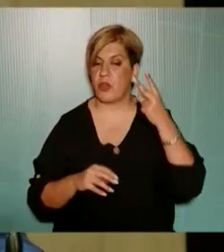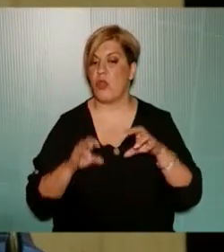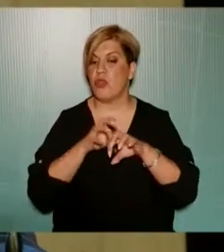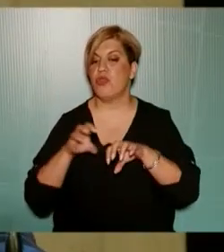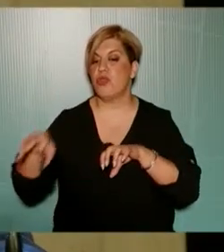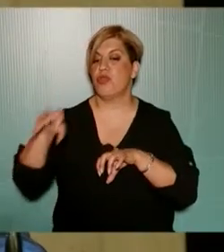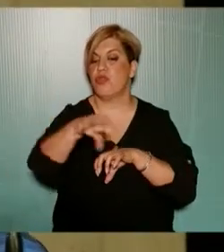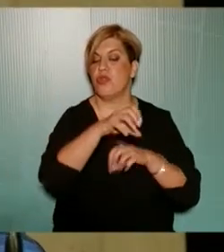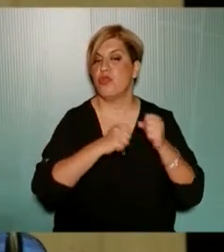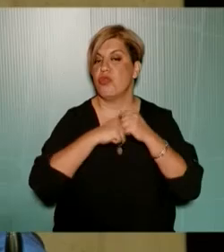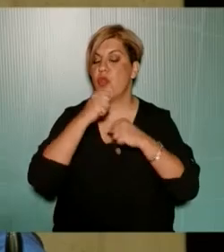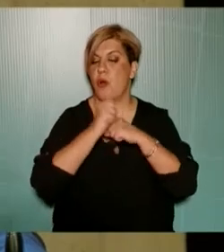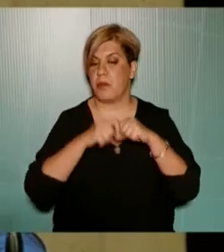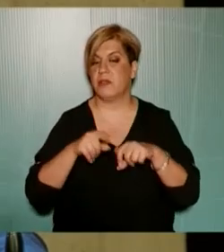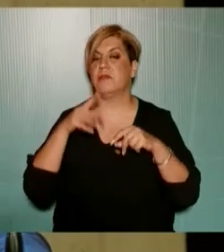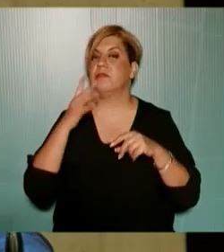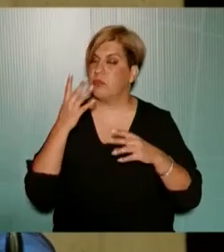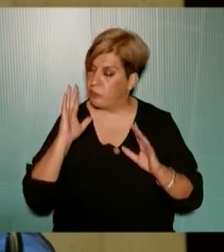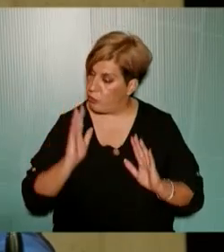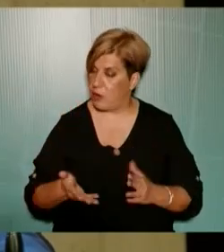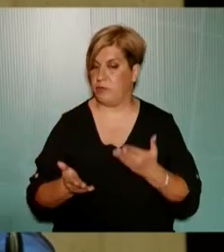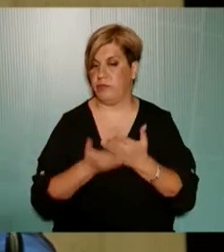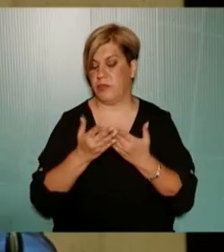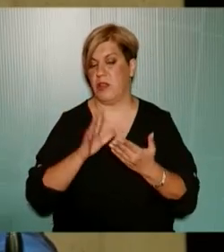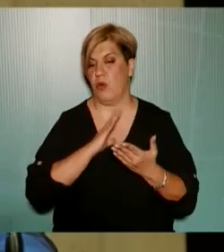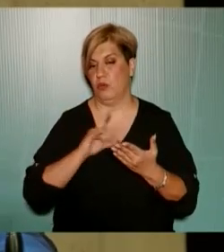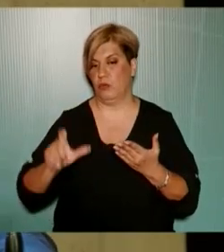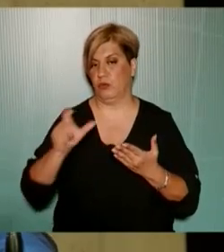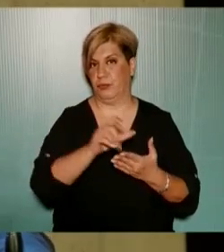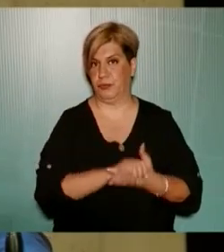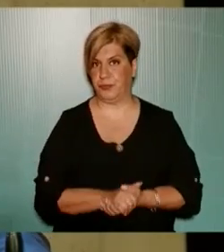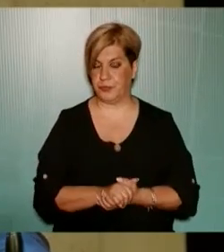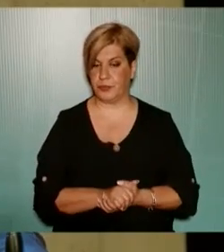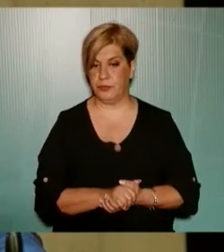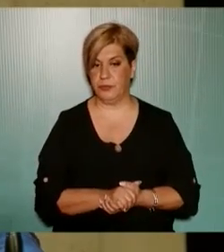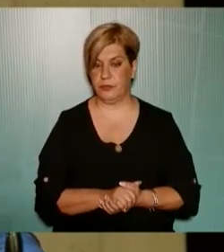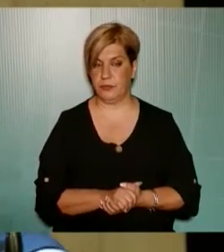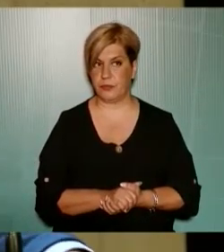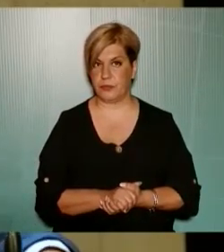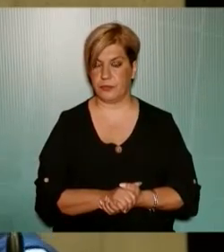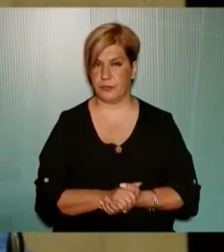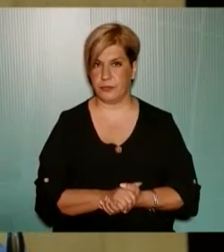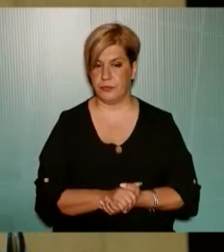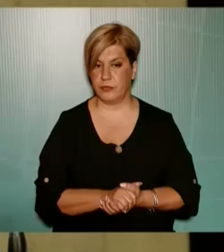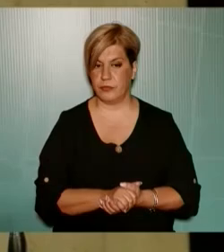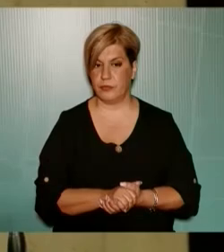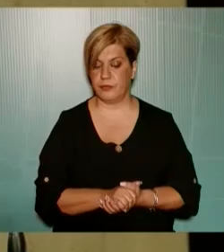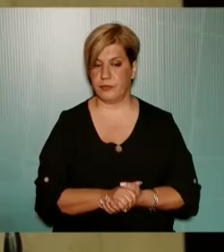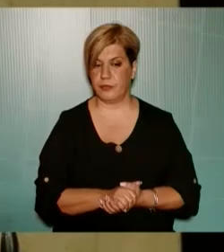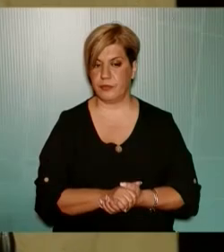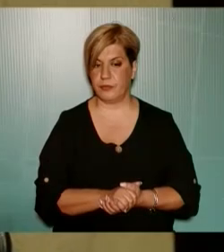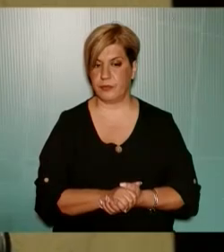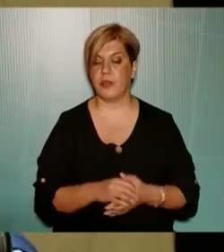δομές οι οποίοι είναι στη διάθεση του κοινού. Έχουμε ετοιμάσει